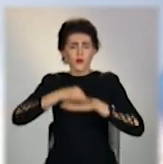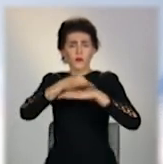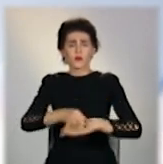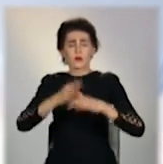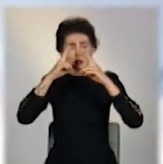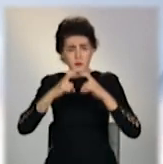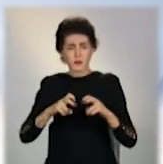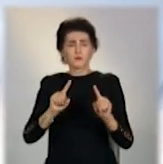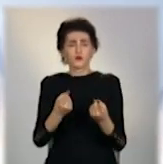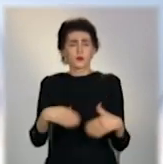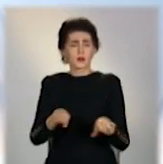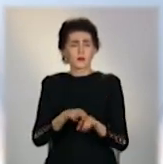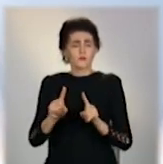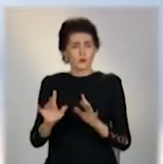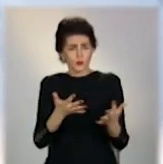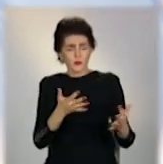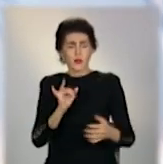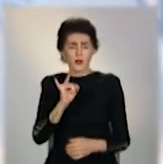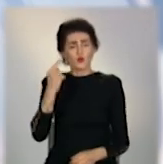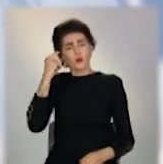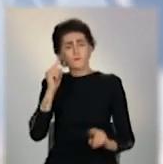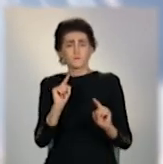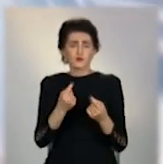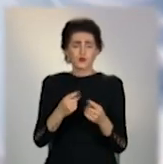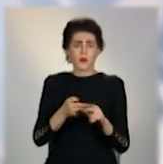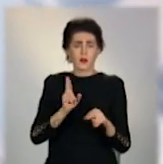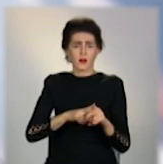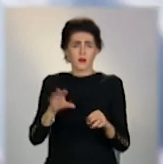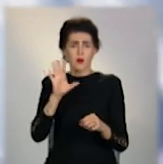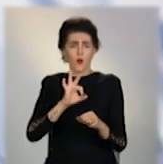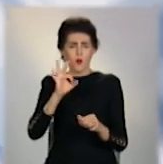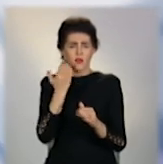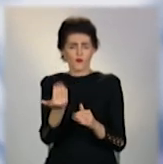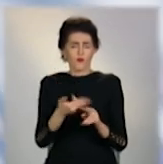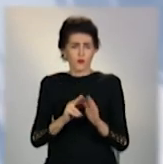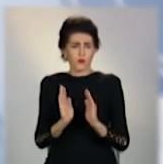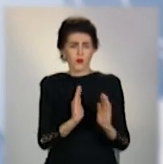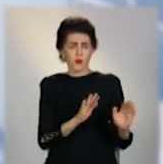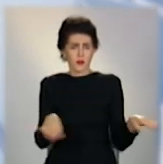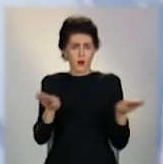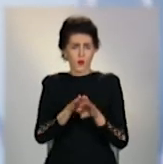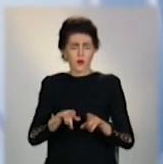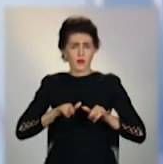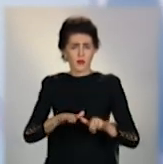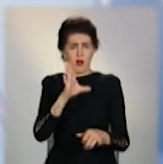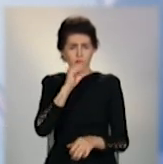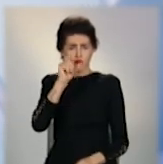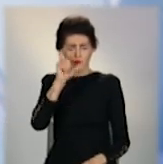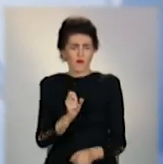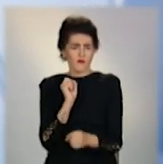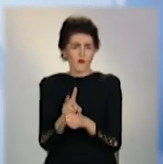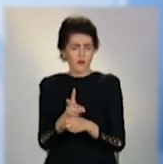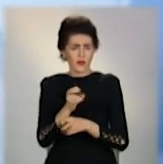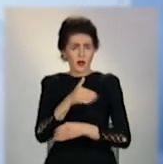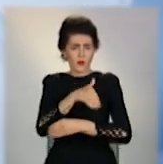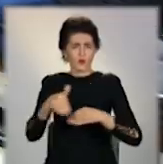Чому так відбувалося і чому в такому принудительному порядку зробляються дійсно. Тобто чоловіка, грубо говоря, викинули